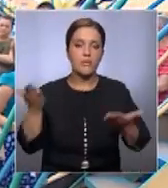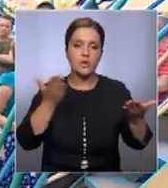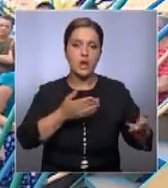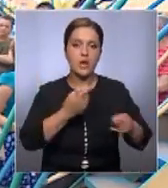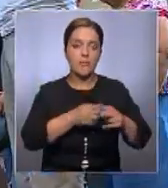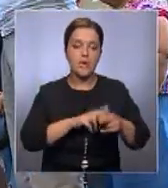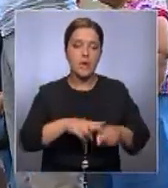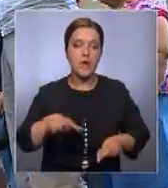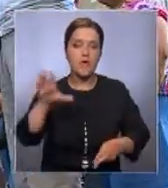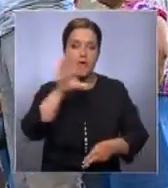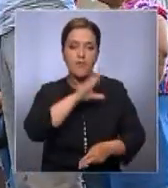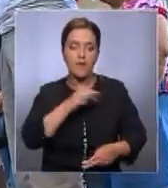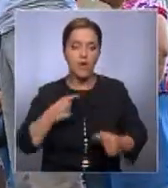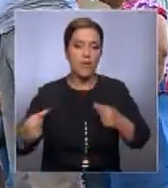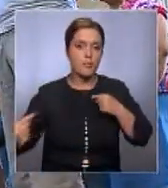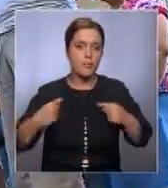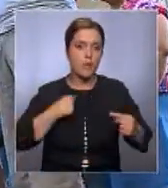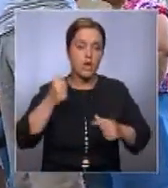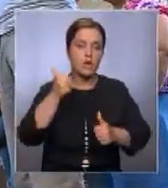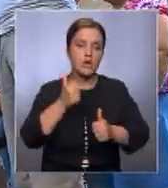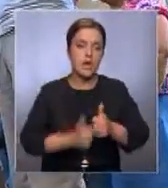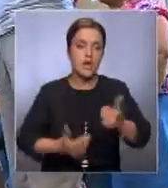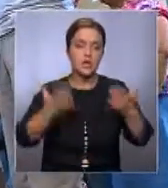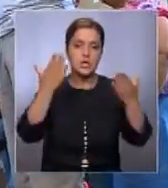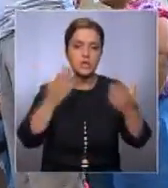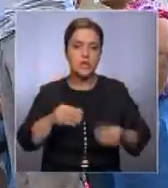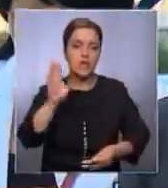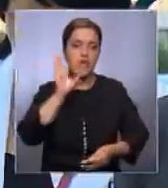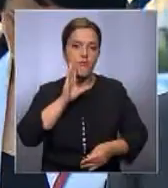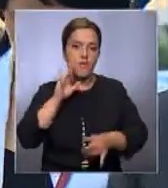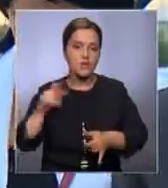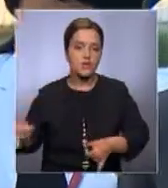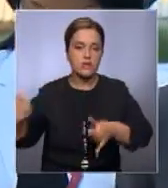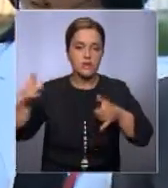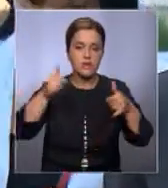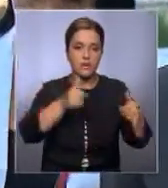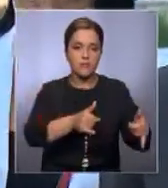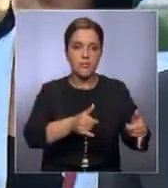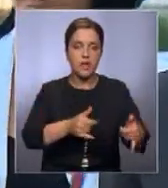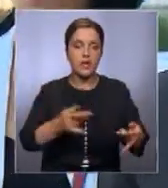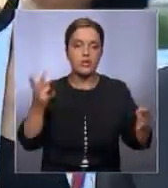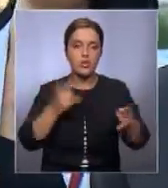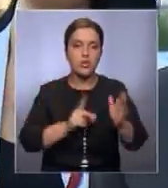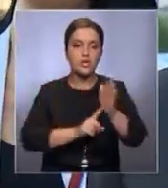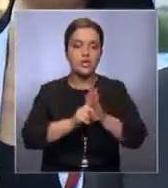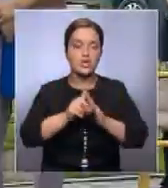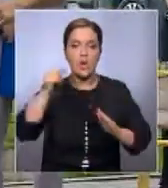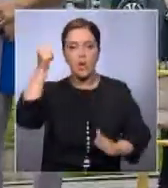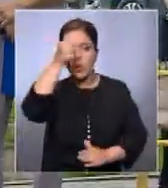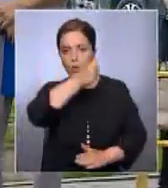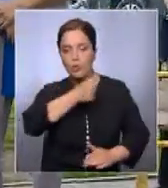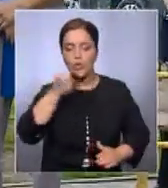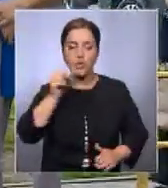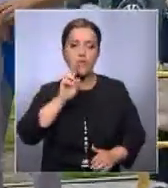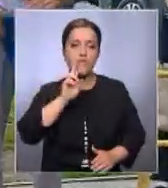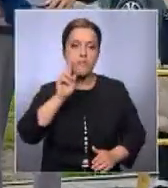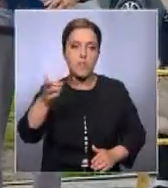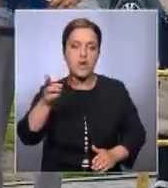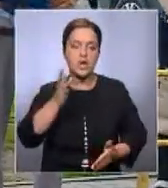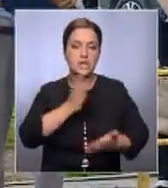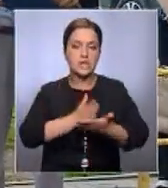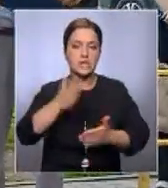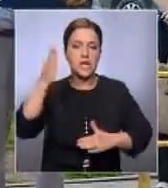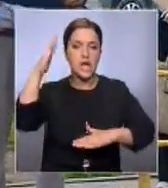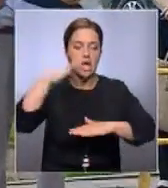насмешек, когда каждый день возникает необходимость переливать, кипятить и разбавлять. С начала года в районы Акимат обратились жители более